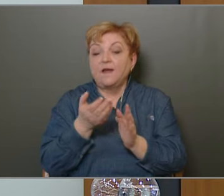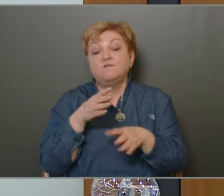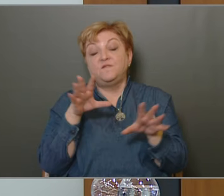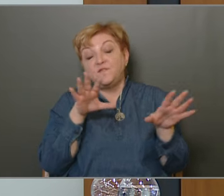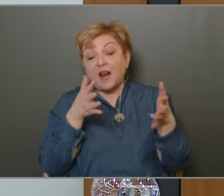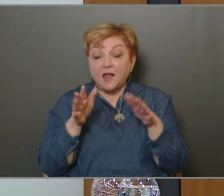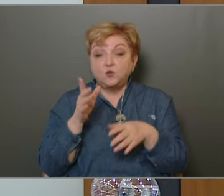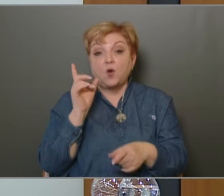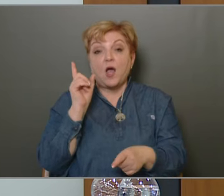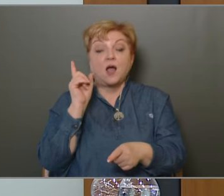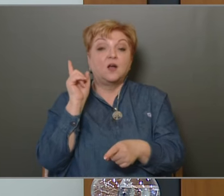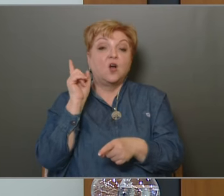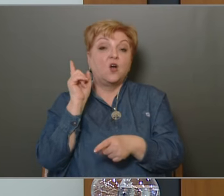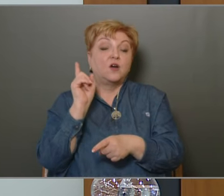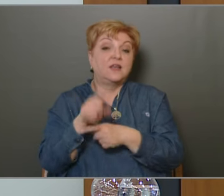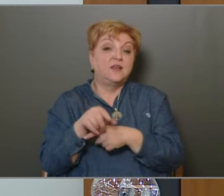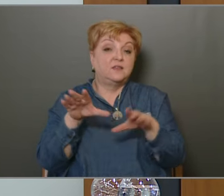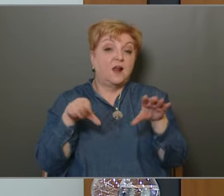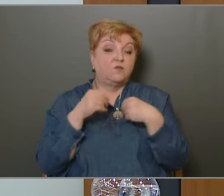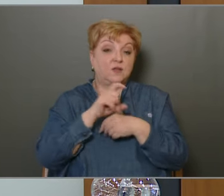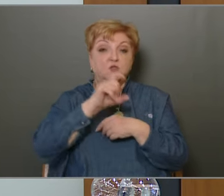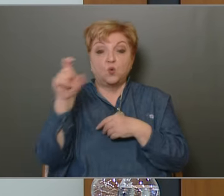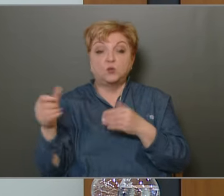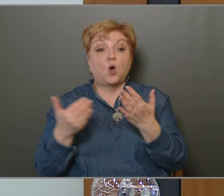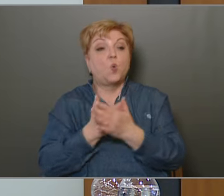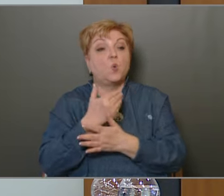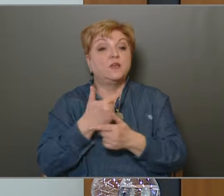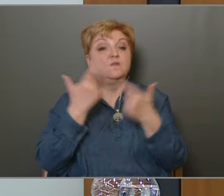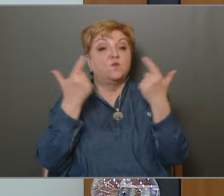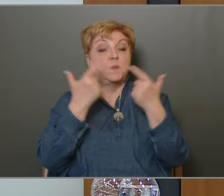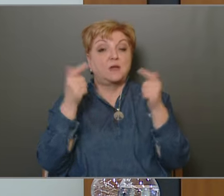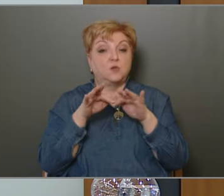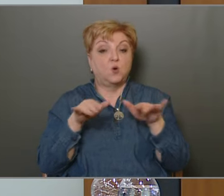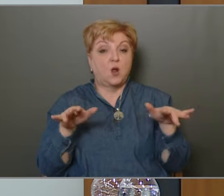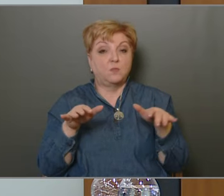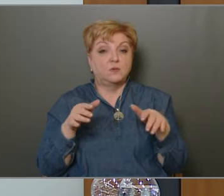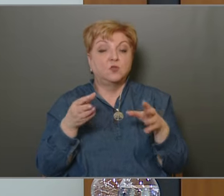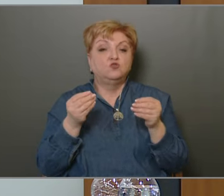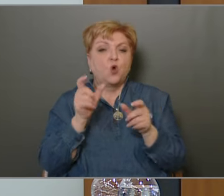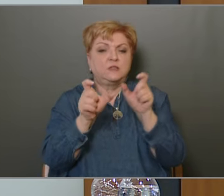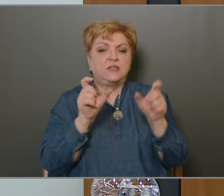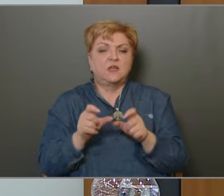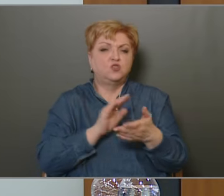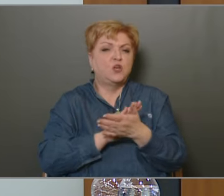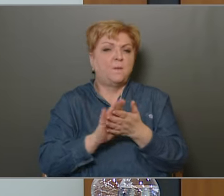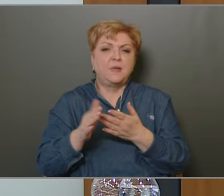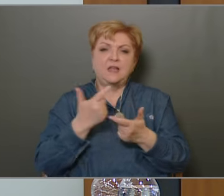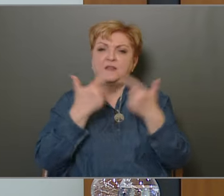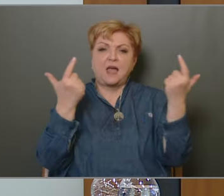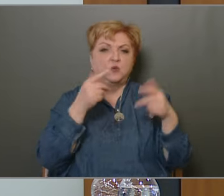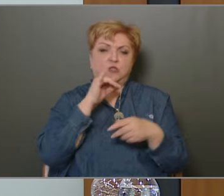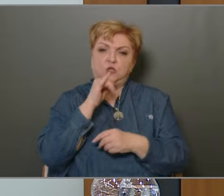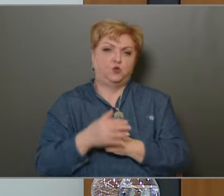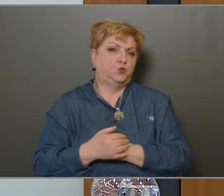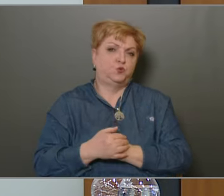elfogadása óta ismerté vált döntések új információk alapján. Számos tételhez semmilyen tájékoztatás